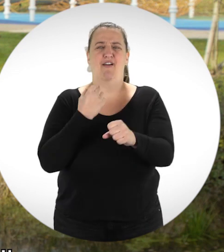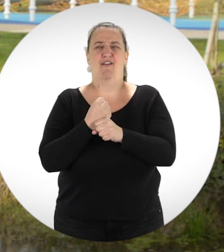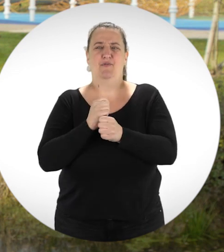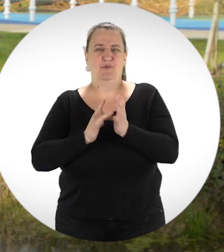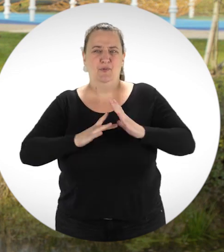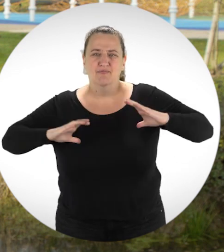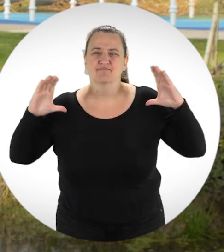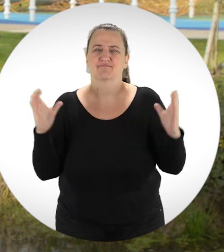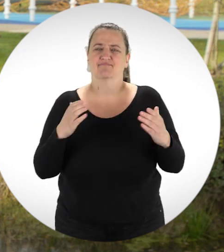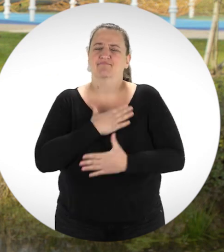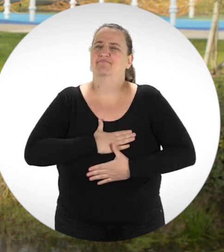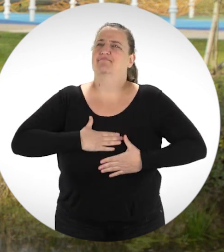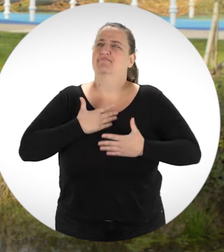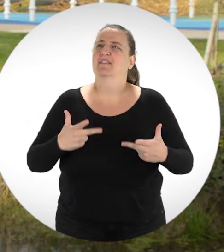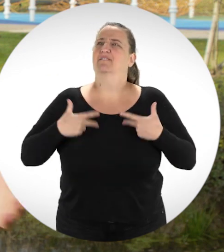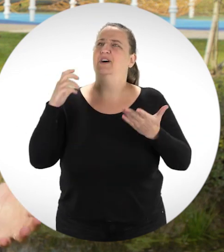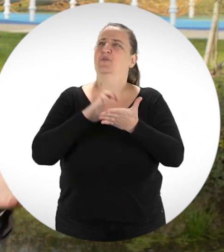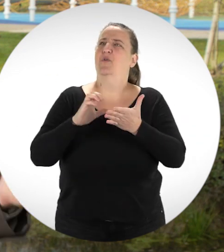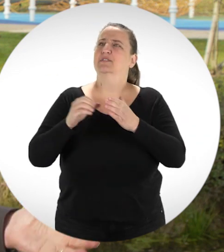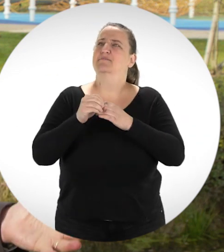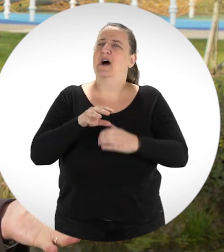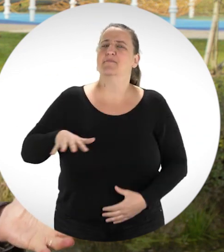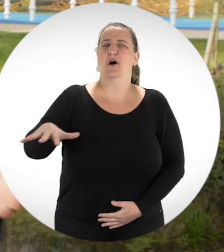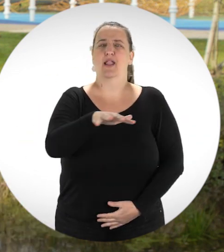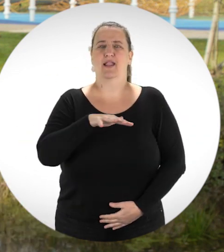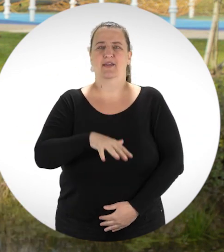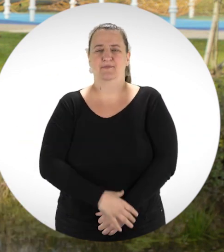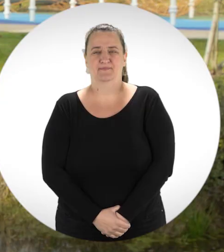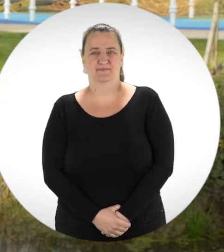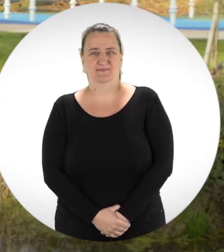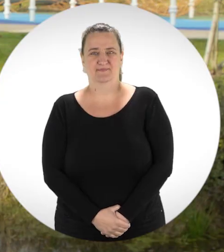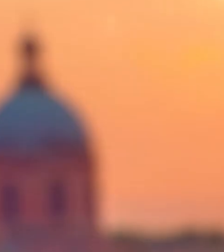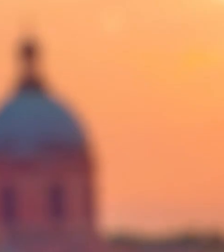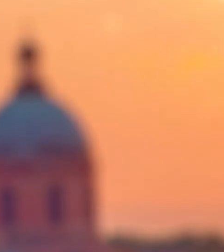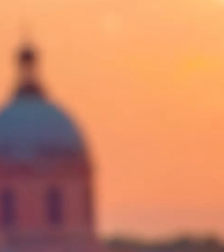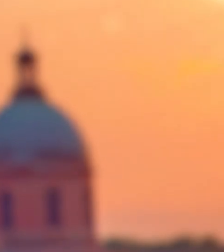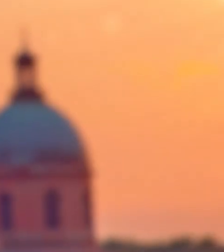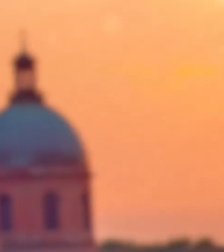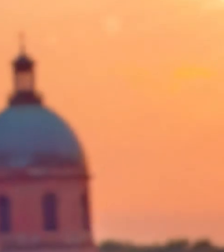chacun de nous le plaisir d'aimer vivre à Toulouse et dans notre métropole.